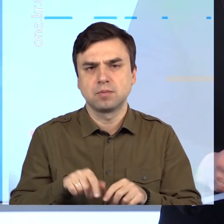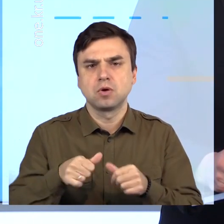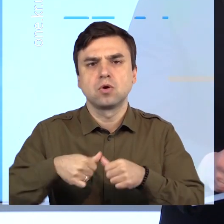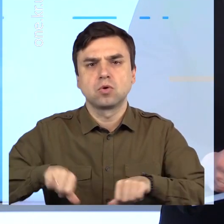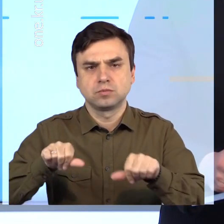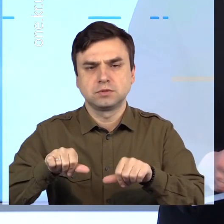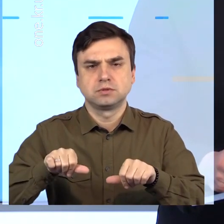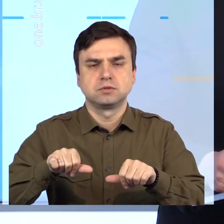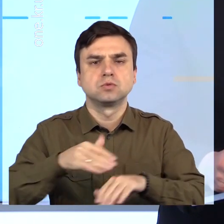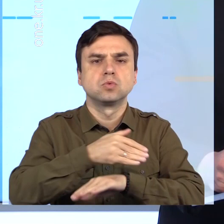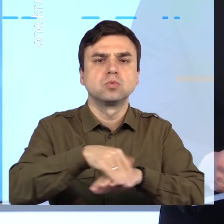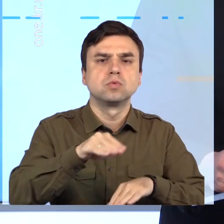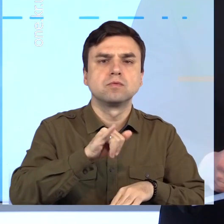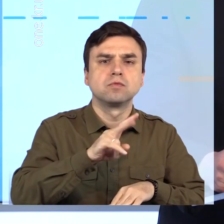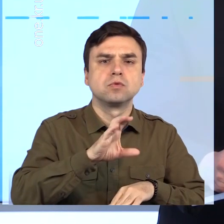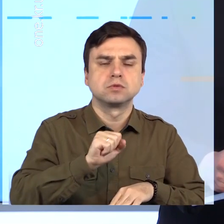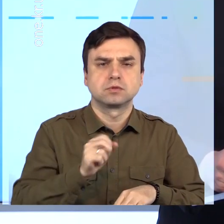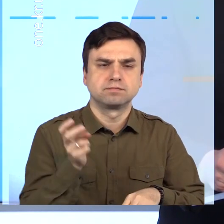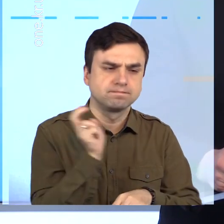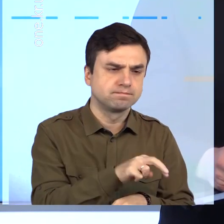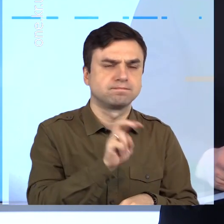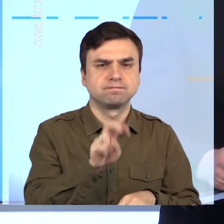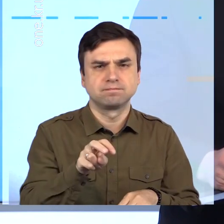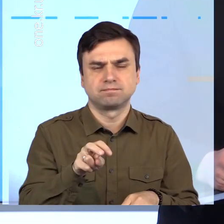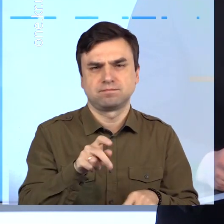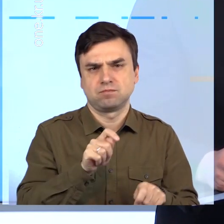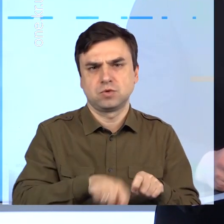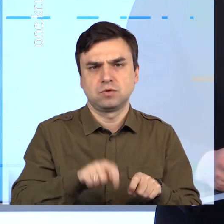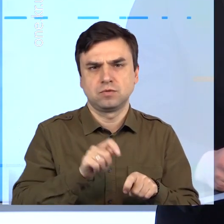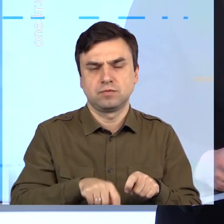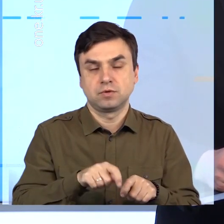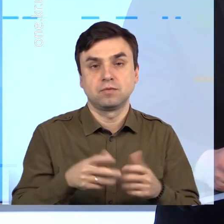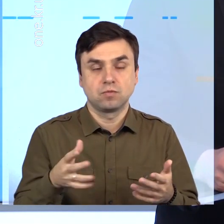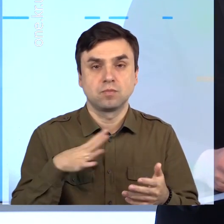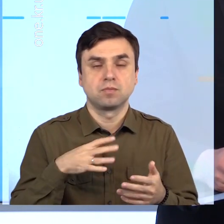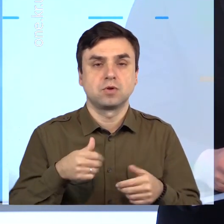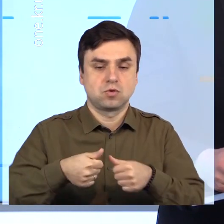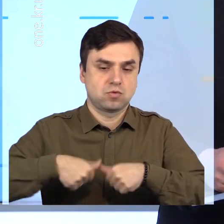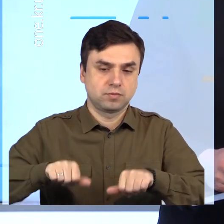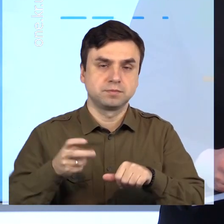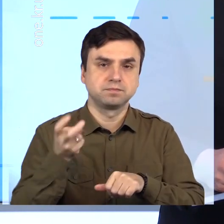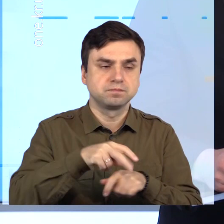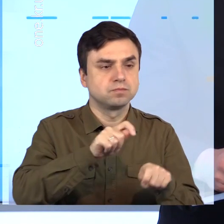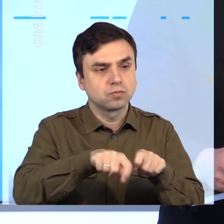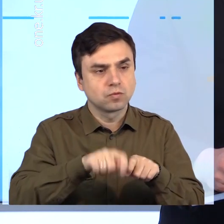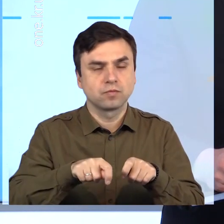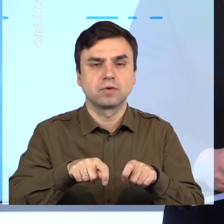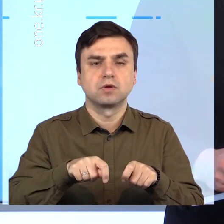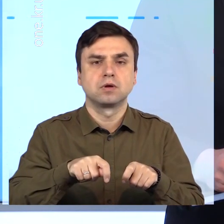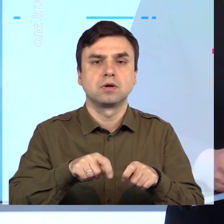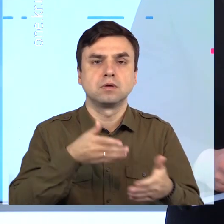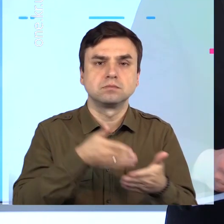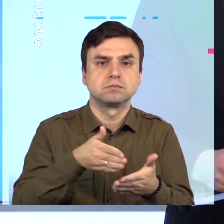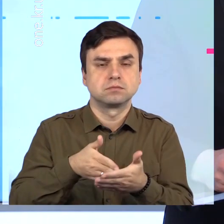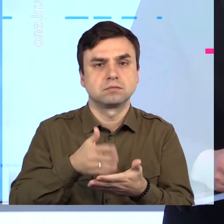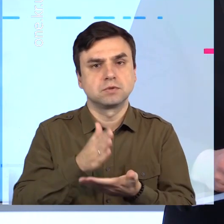вулиці Едуарда Фукса, що в Покровському районі, перевірили її безбар'єрність. Представники міської групи з питань поліпшення